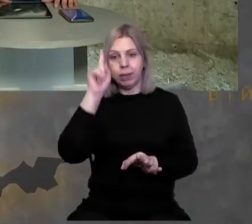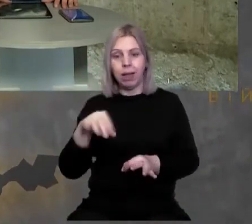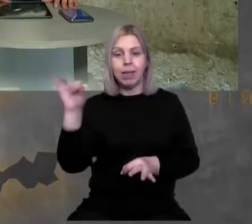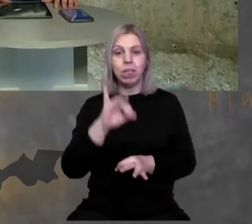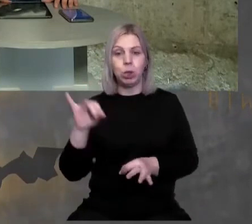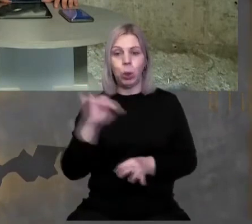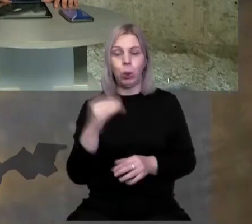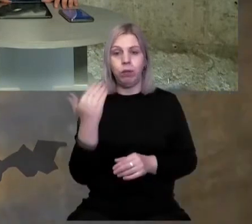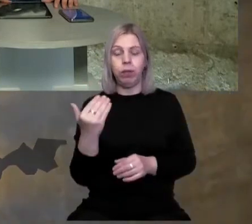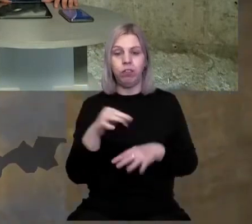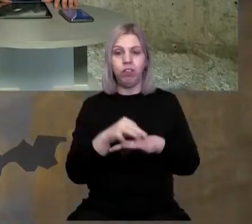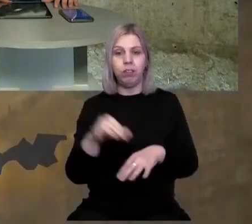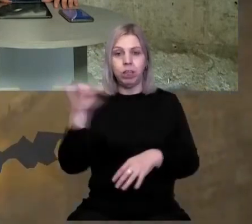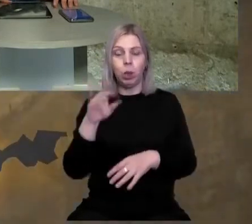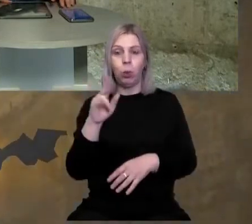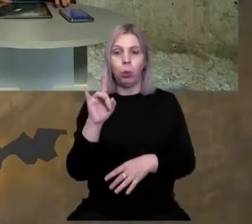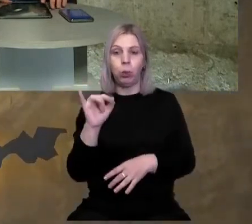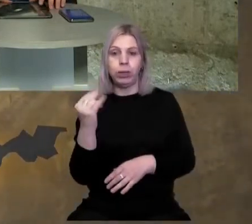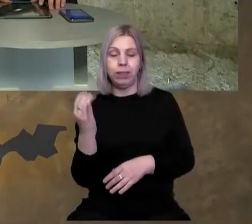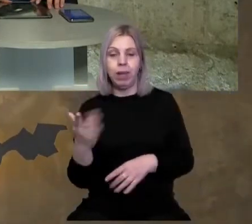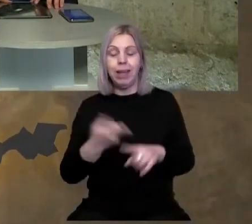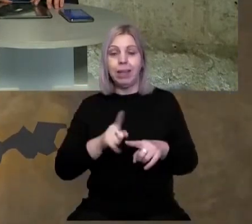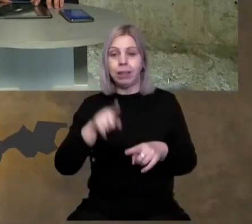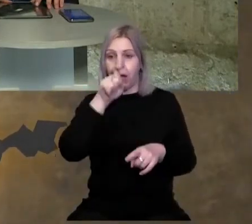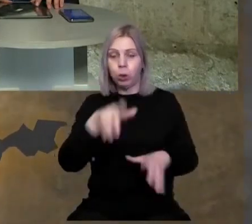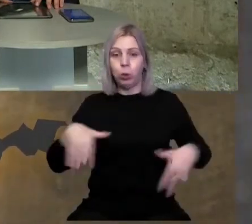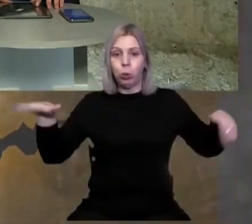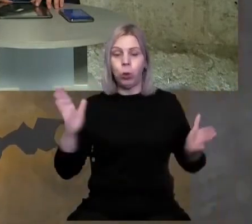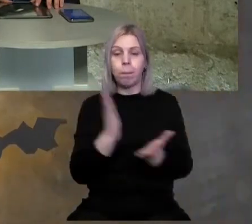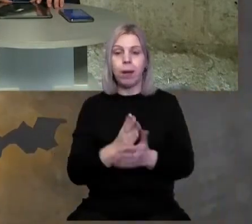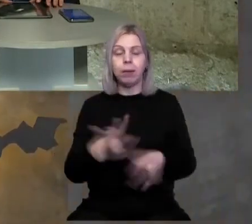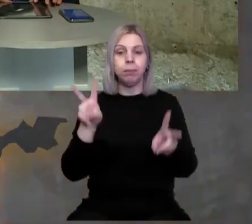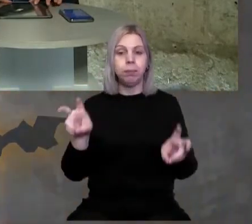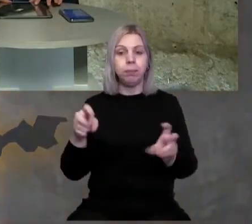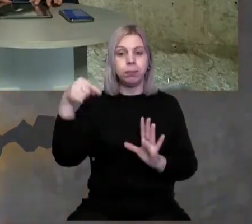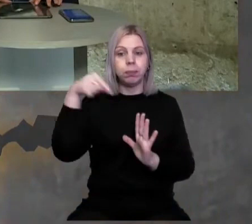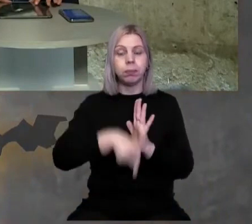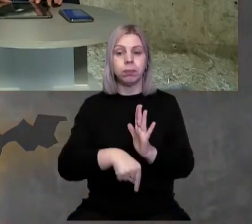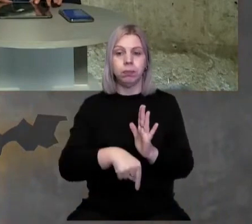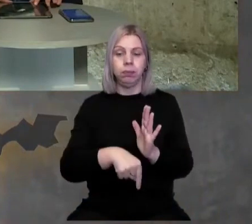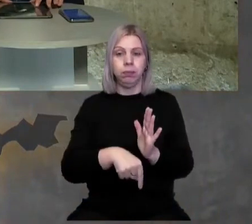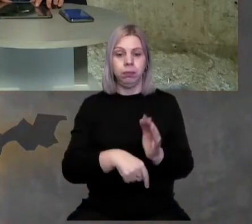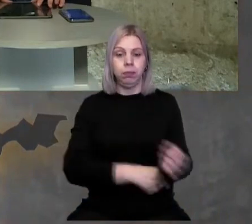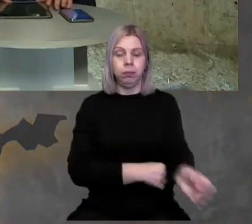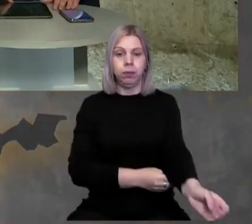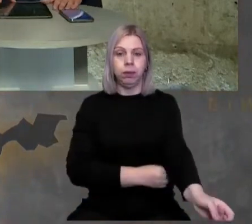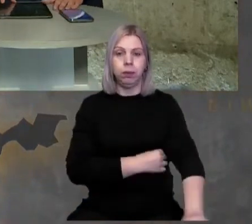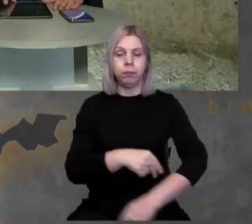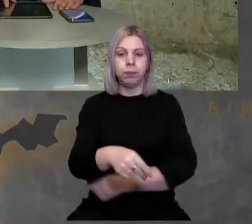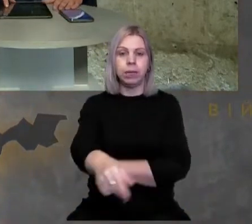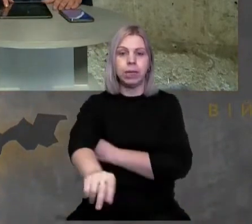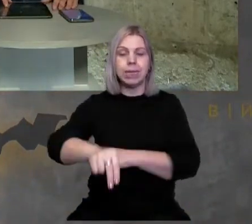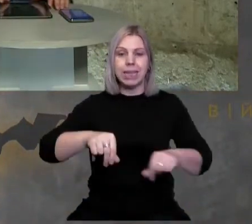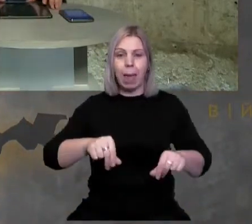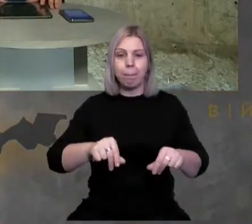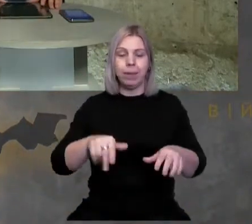історію, вів історію куруців, цей Турул мав символізувати землі,